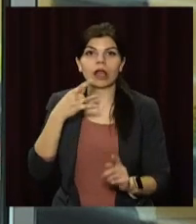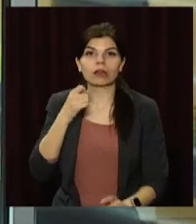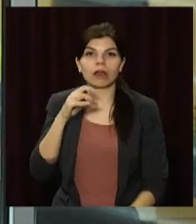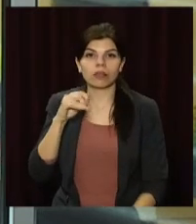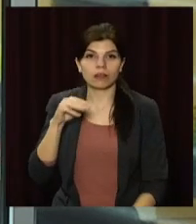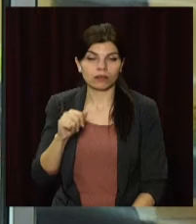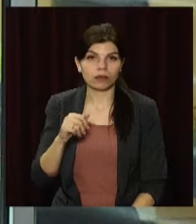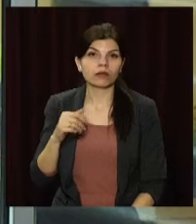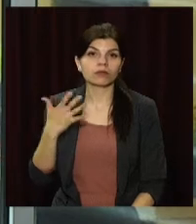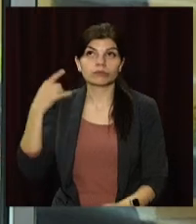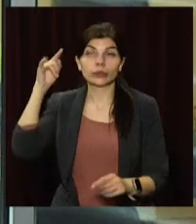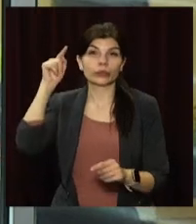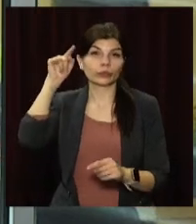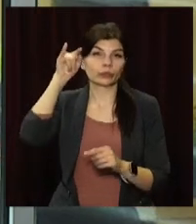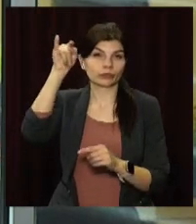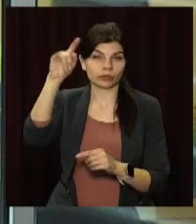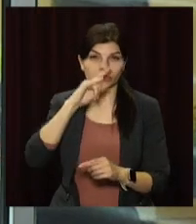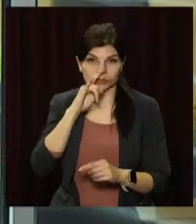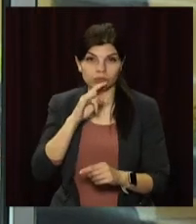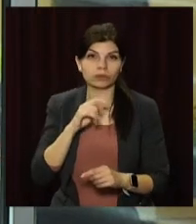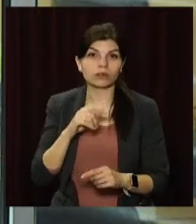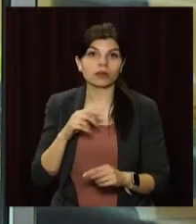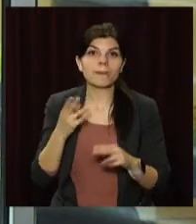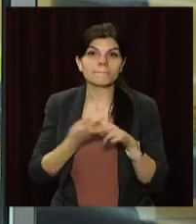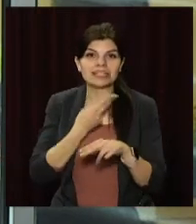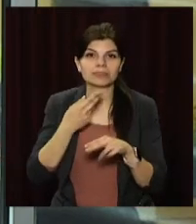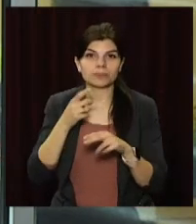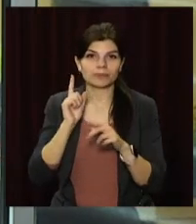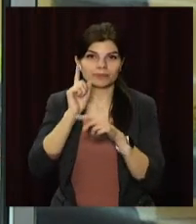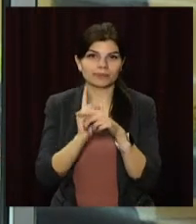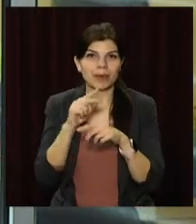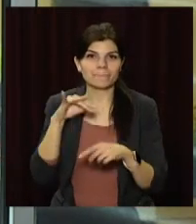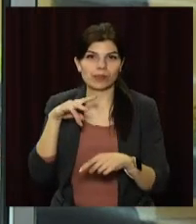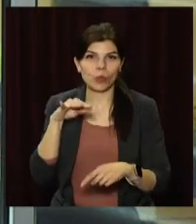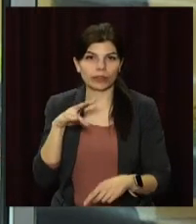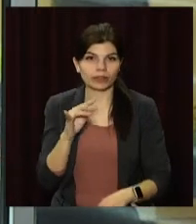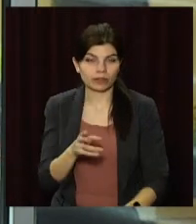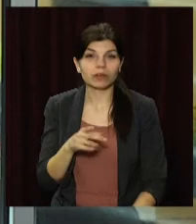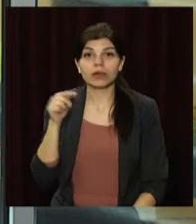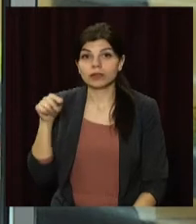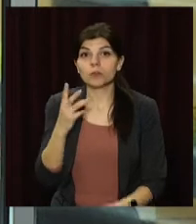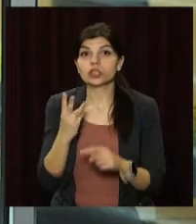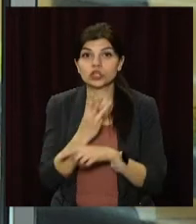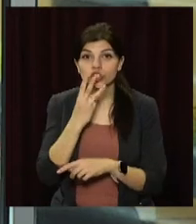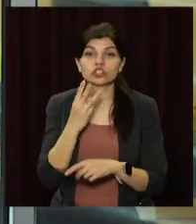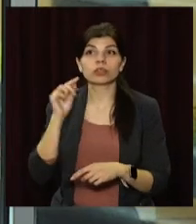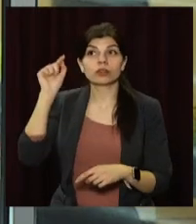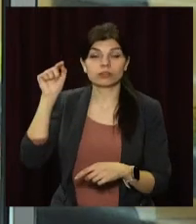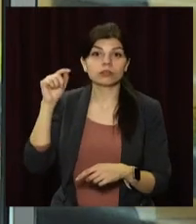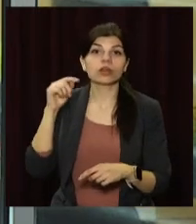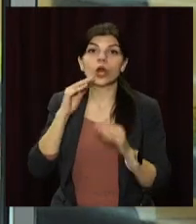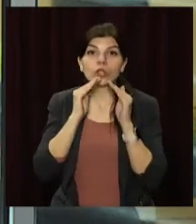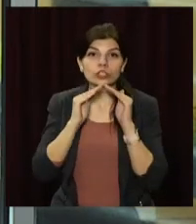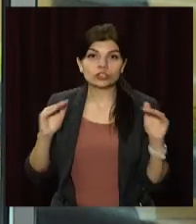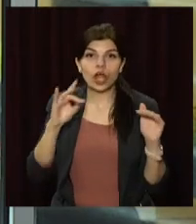безпілотник. Це сталося поблизу Майорського на Донеччині. На ранок 13 квітня бойовики тричі порушили режим